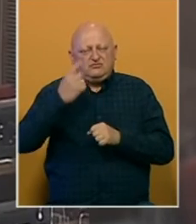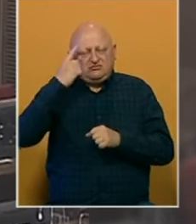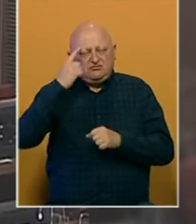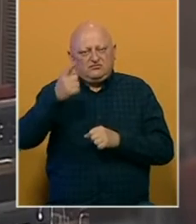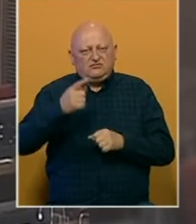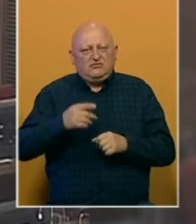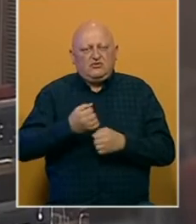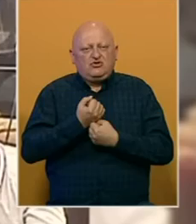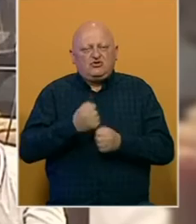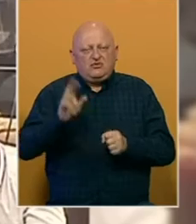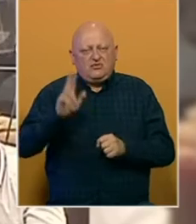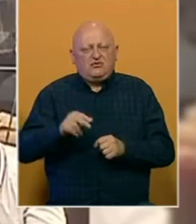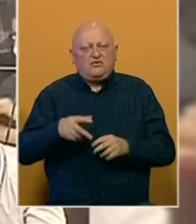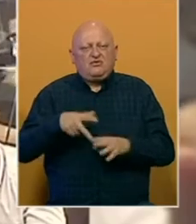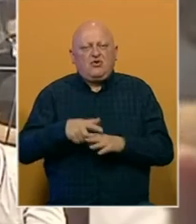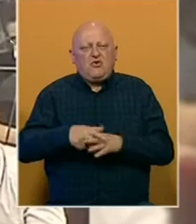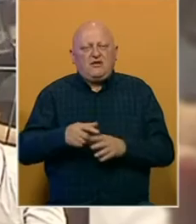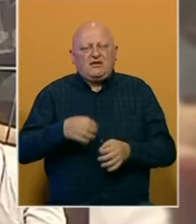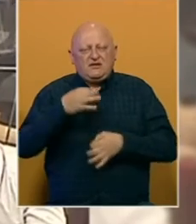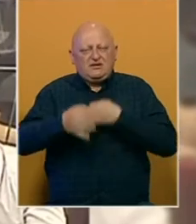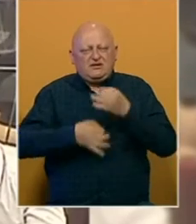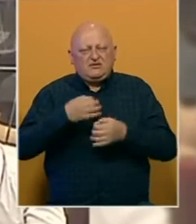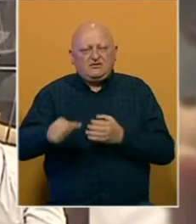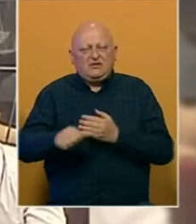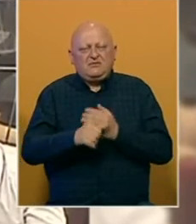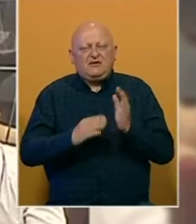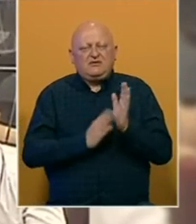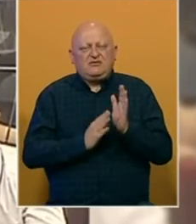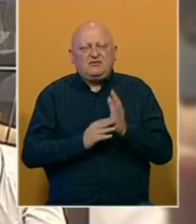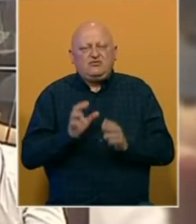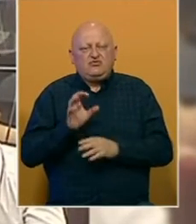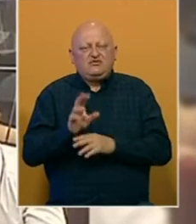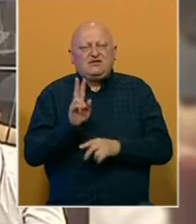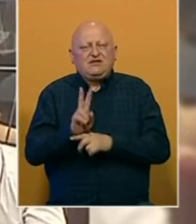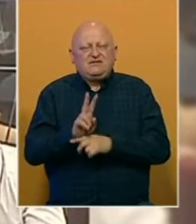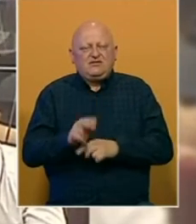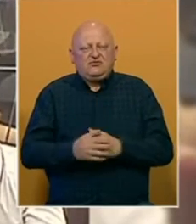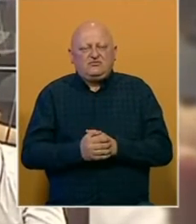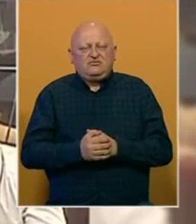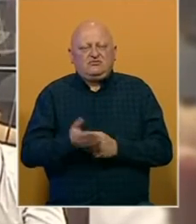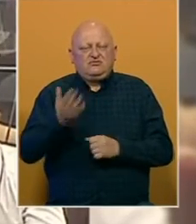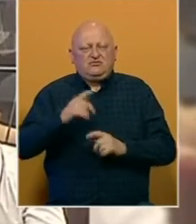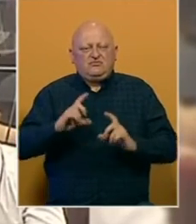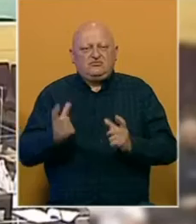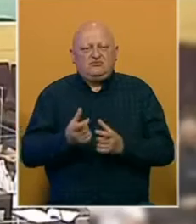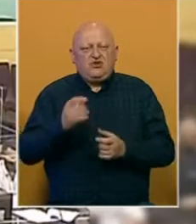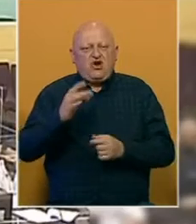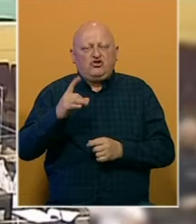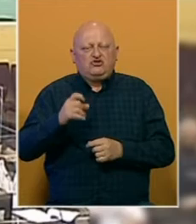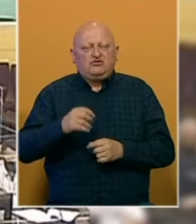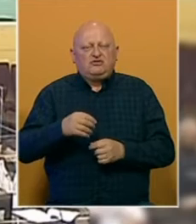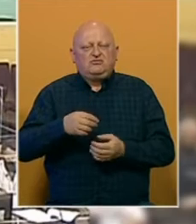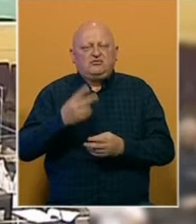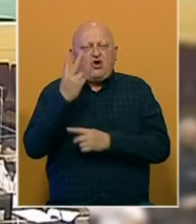da bi boravkom na slobodi mogli umetati istragu, prikrivati dokaze i uticati na svjedoke. Inače, uhapšeni Ožegović je bio